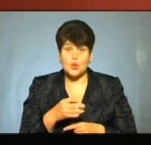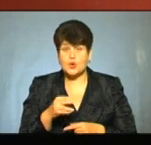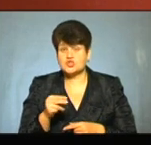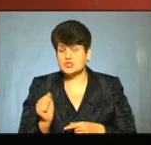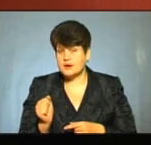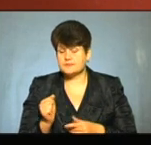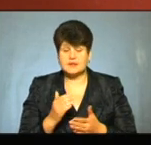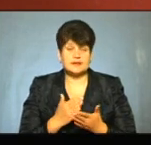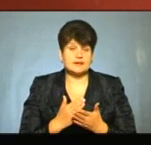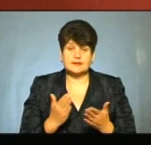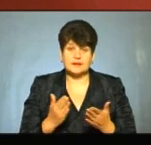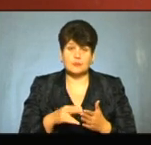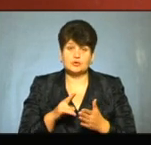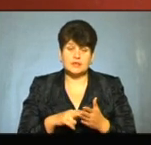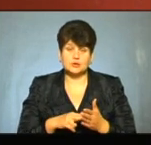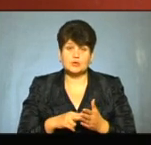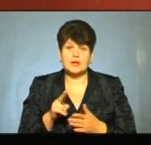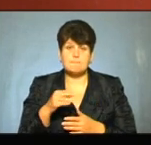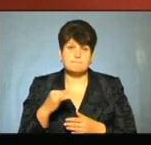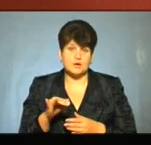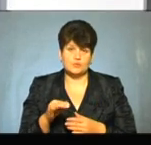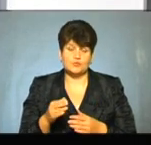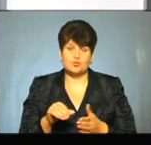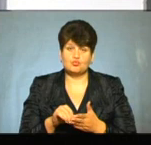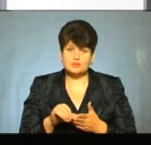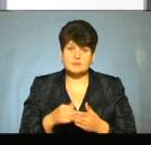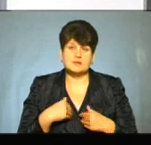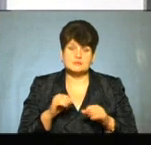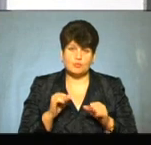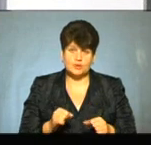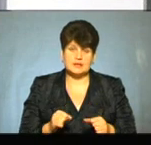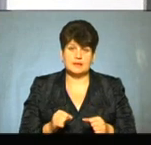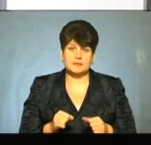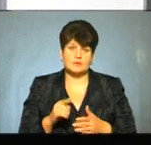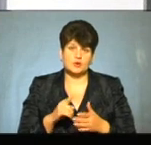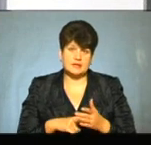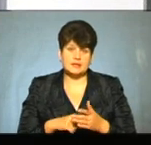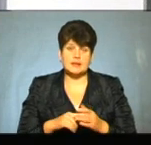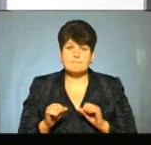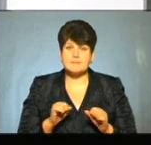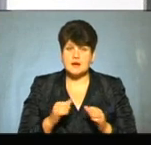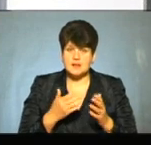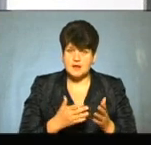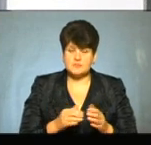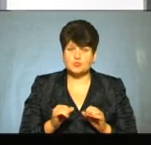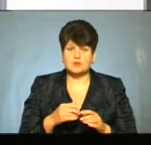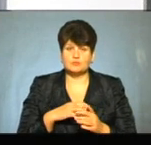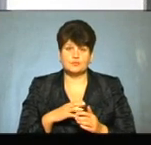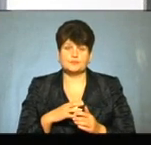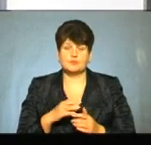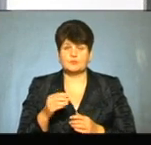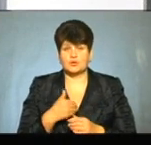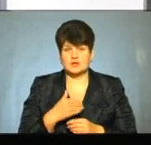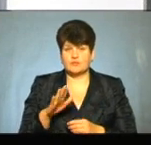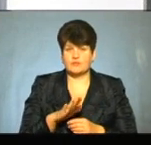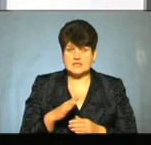Хоча, ви знаєте, є досвід податку на пайову участь, ви знаєте, ми все ж таки змогли переконати, парламент, уряд був непохитний. Вони хотіли у